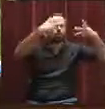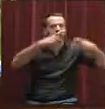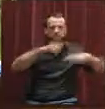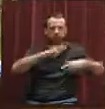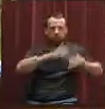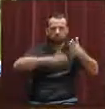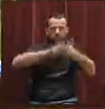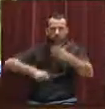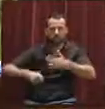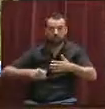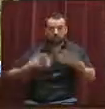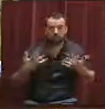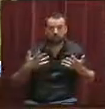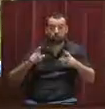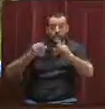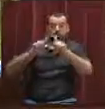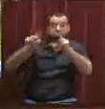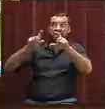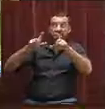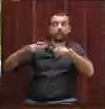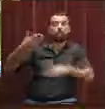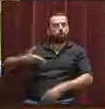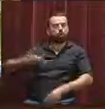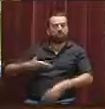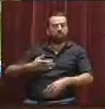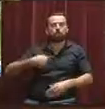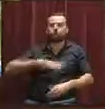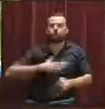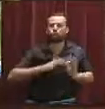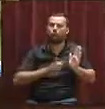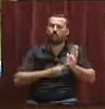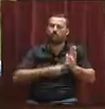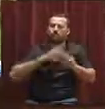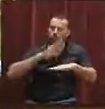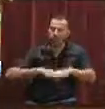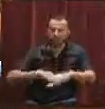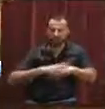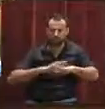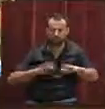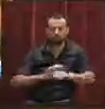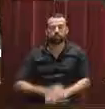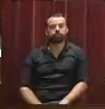és una llei potent i valenta en aquesta comunitat autònoma que s'està aplicant per part de les administracions públiques. Moltes gràcies.